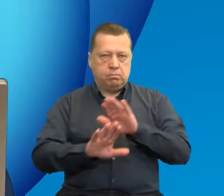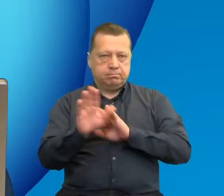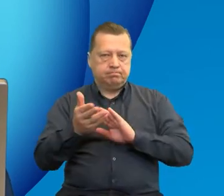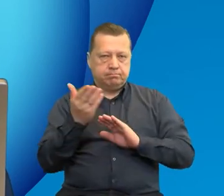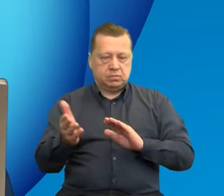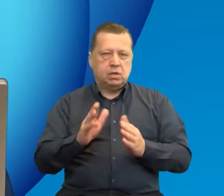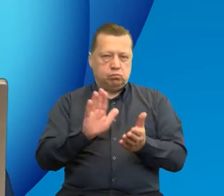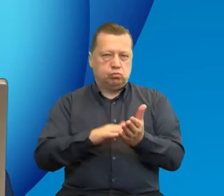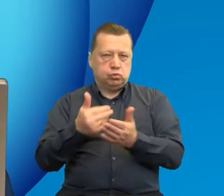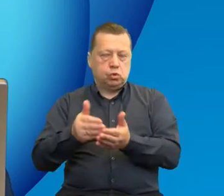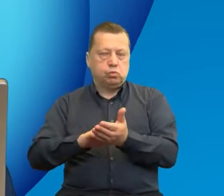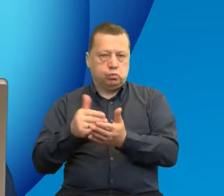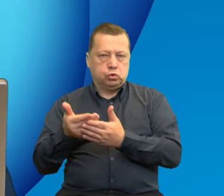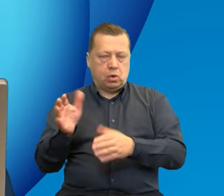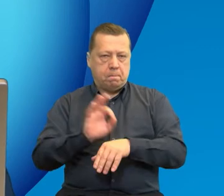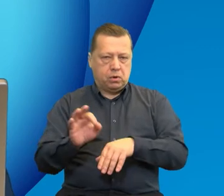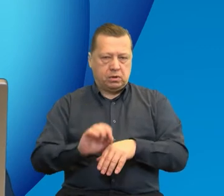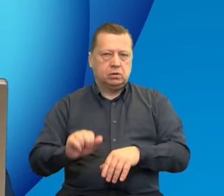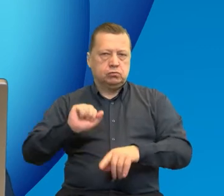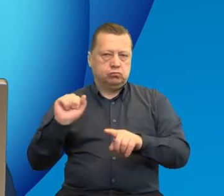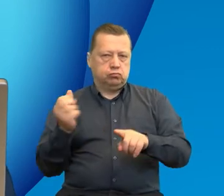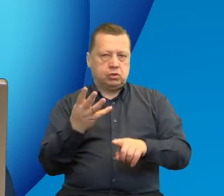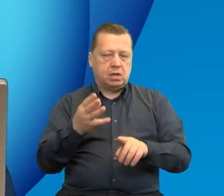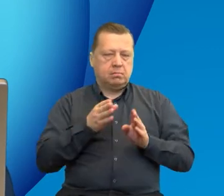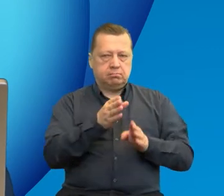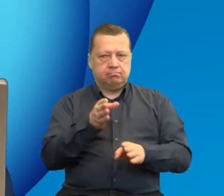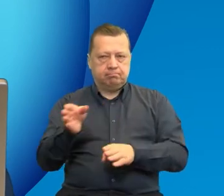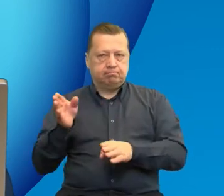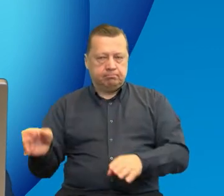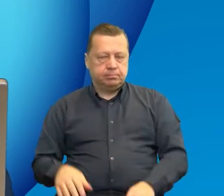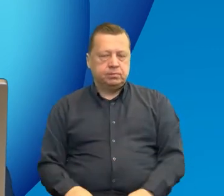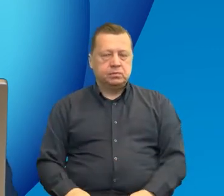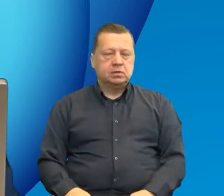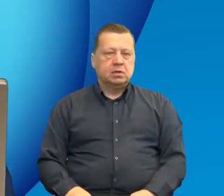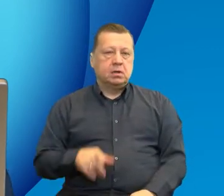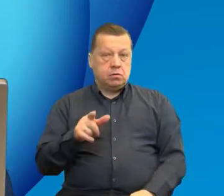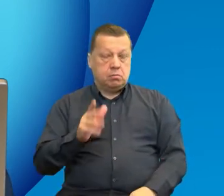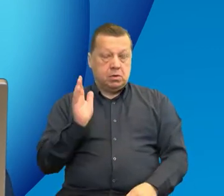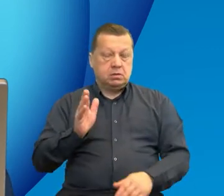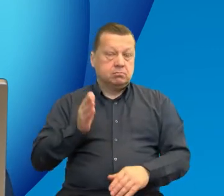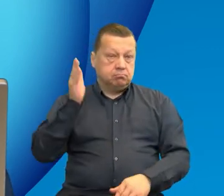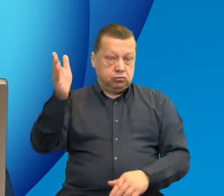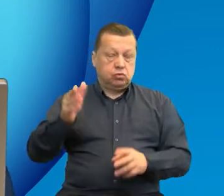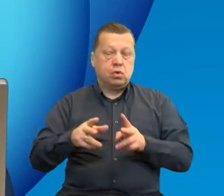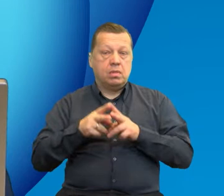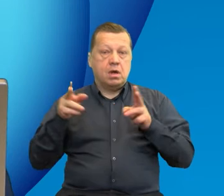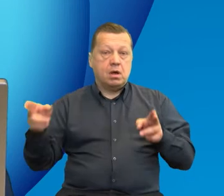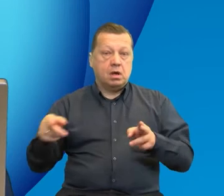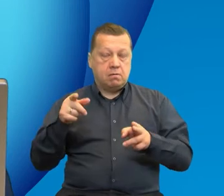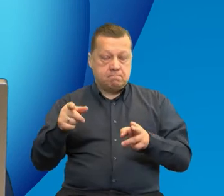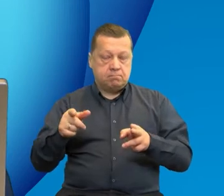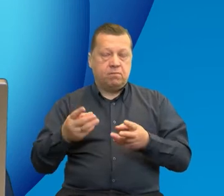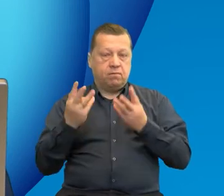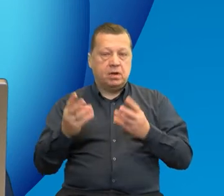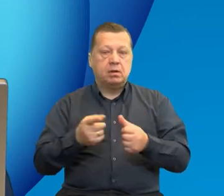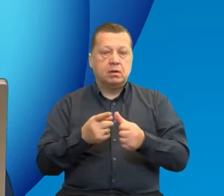przykładowe, modelowe właśnie projekty z czterech dziedzin, które będą również istotne w przyszłej perspektywie finansowej. Pierwsza